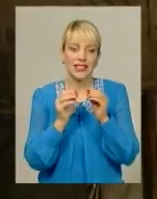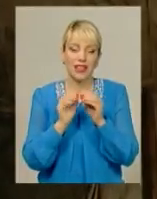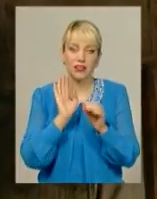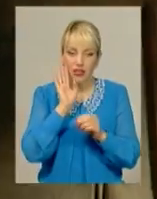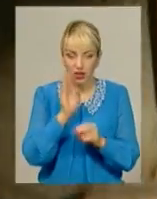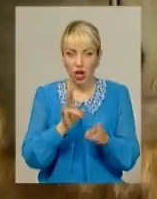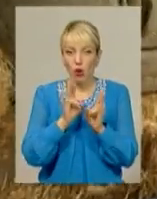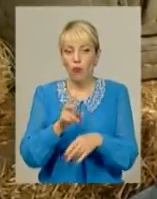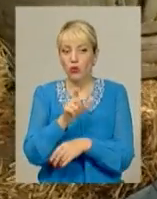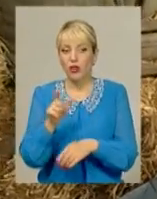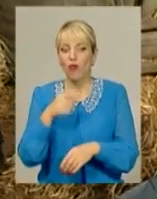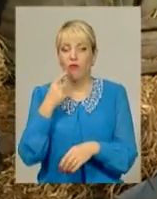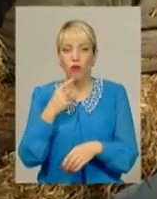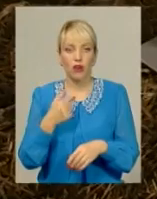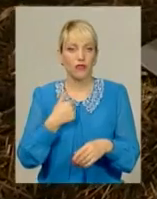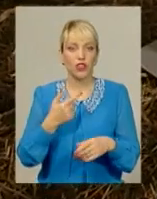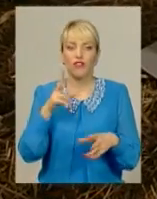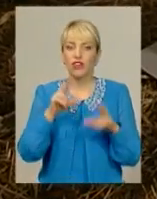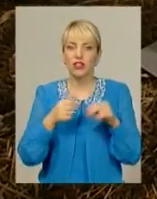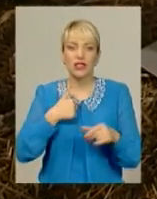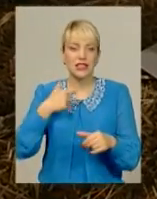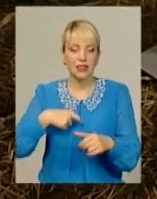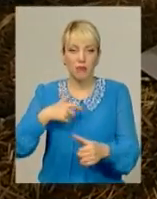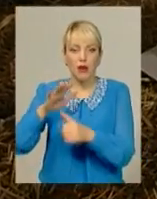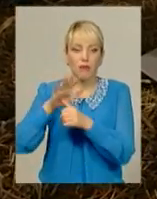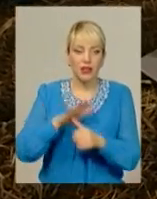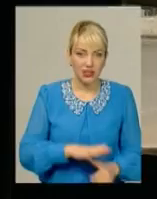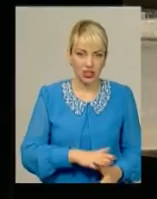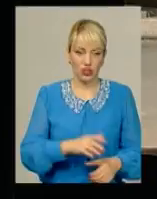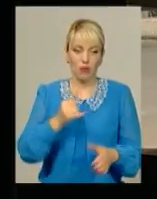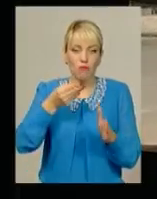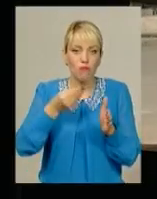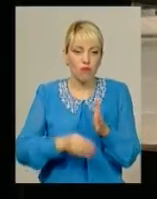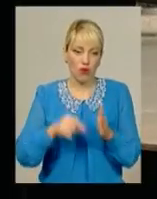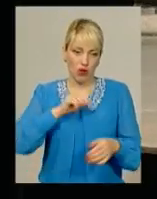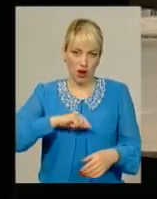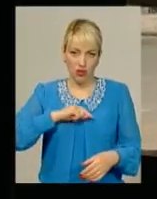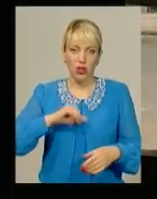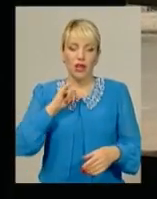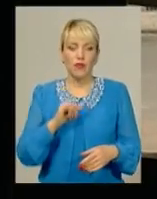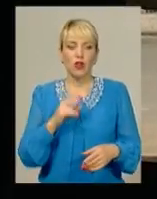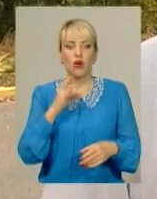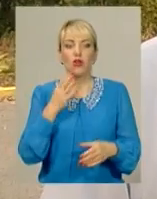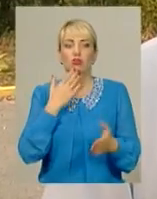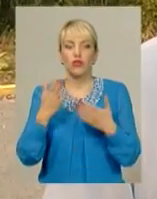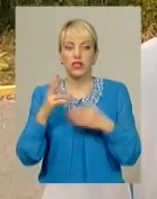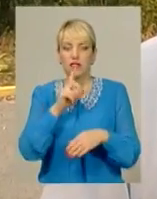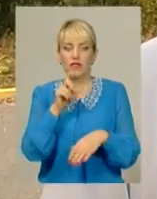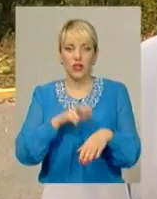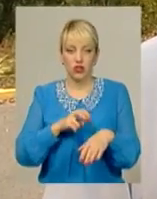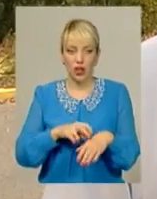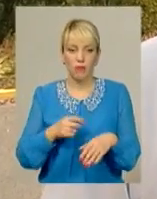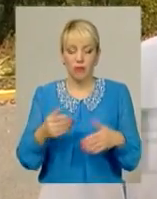Постраждалі зізнаються, почуваються розчавленими, більше навіть морально, і спілкуватися із нами відмовились, але з лікарями довелось. Поки що